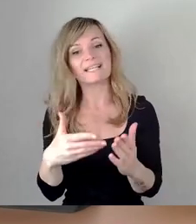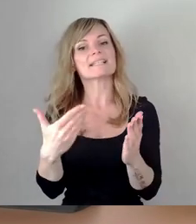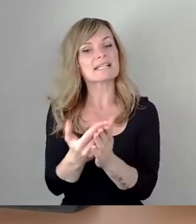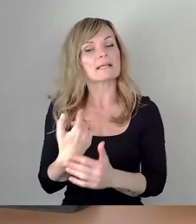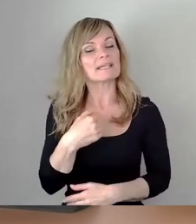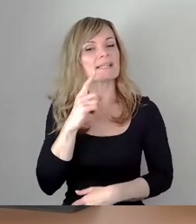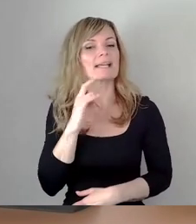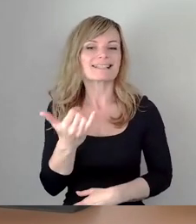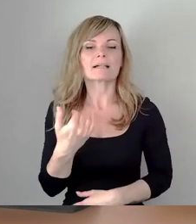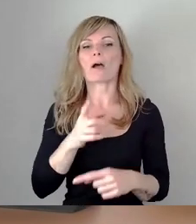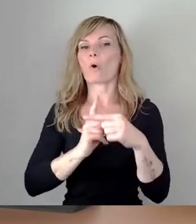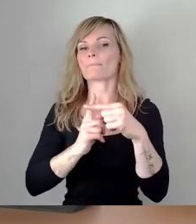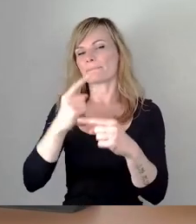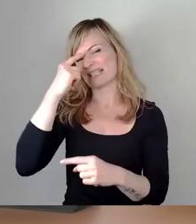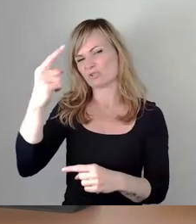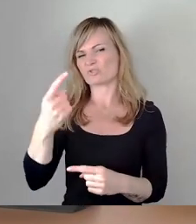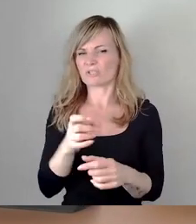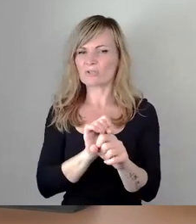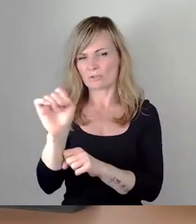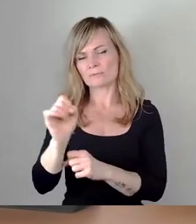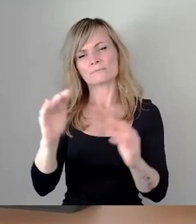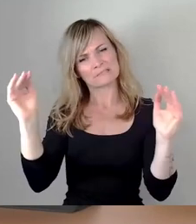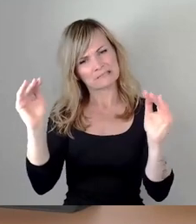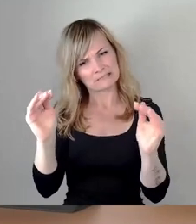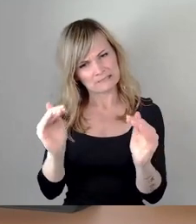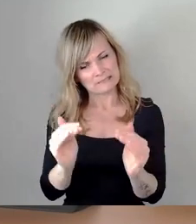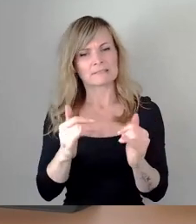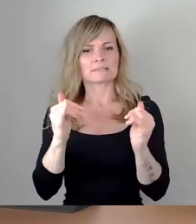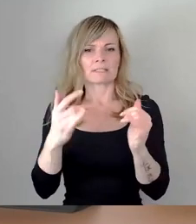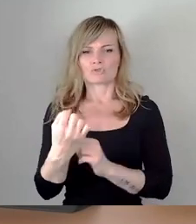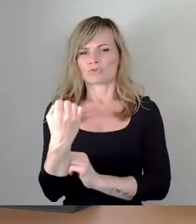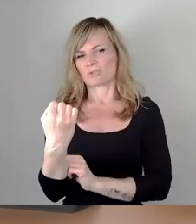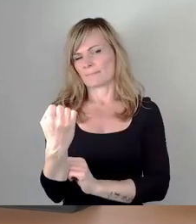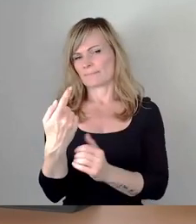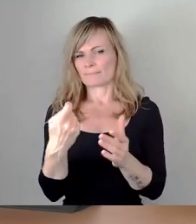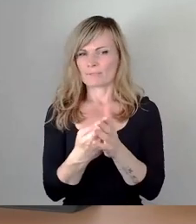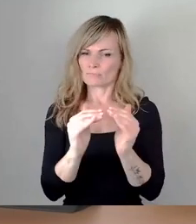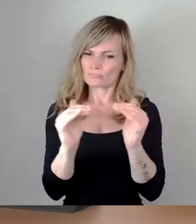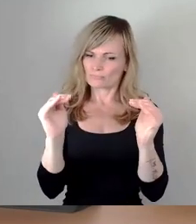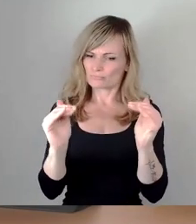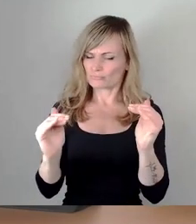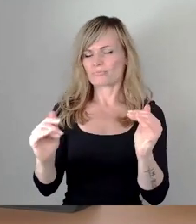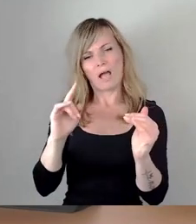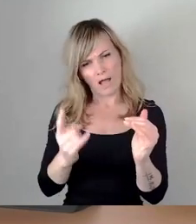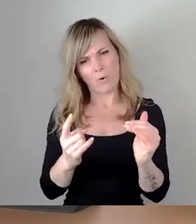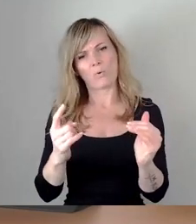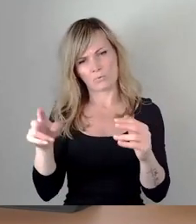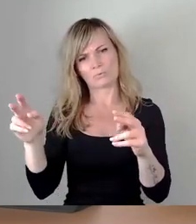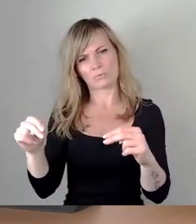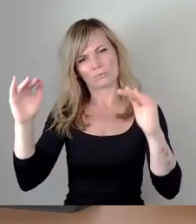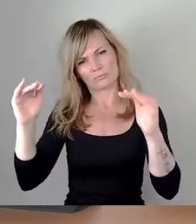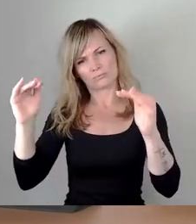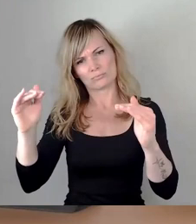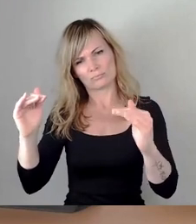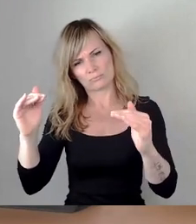wir auch zu einer Preisstabilisierung oder auch wieder Senkung in Richtung